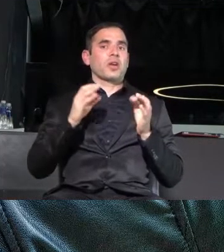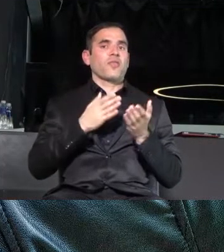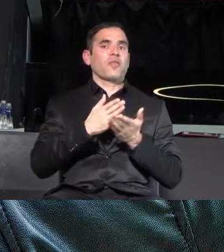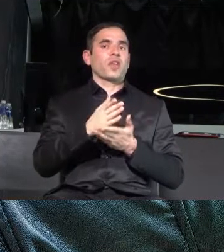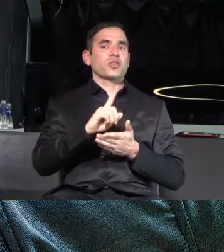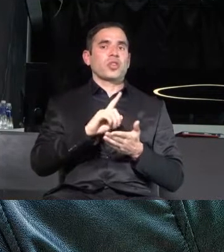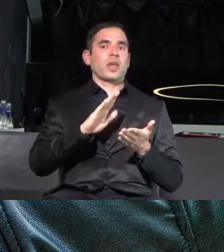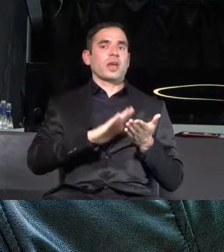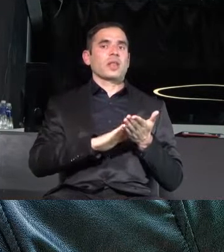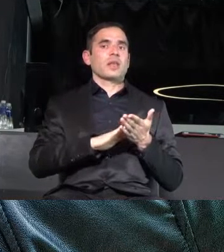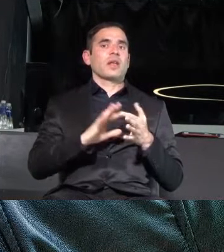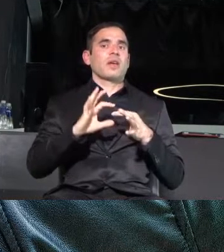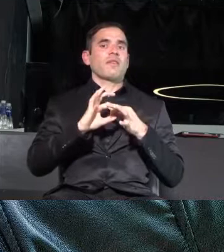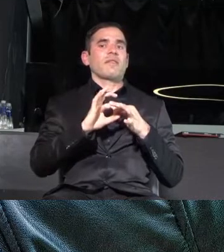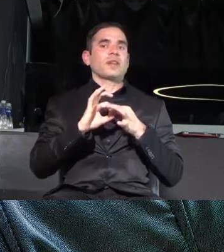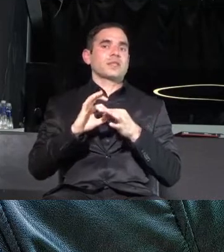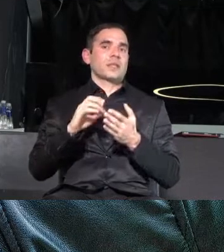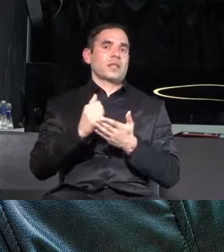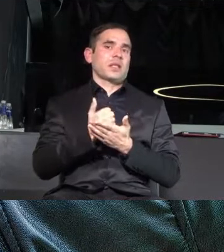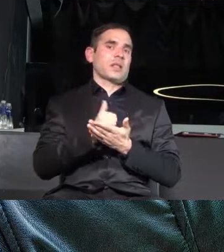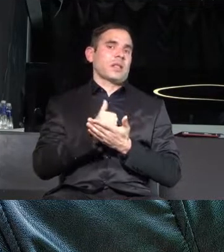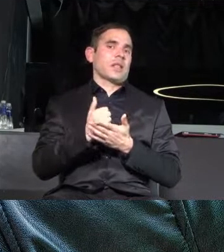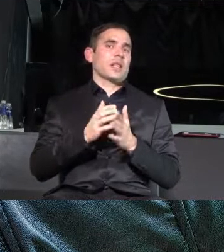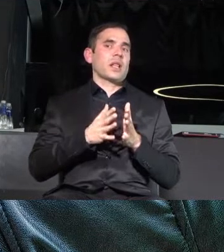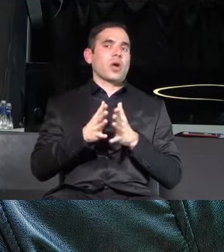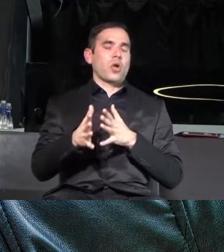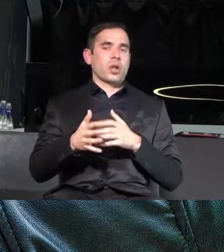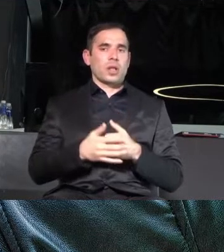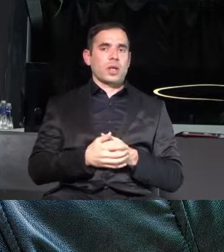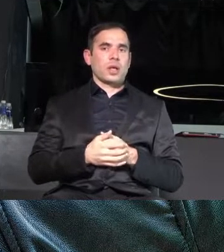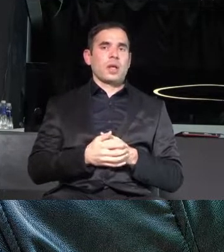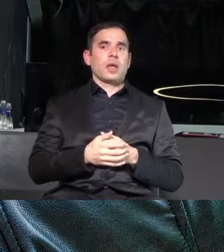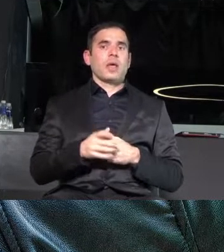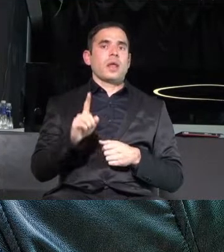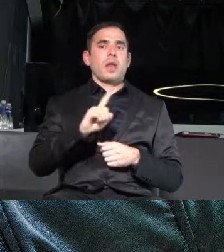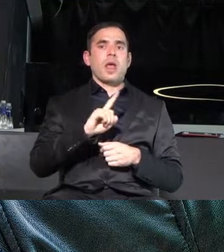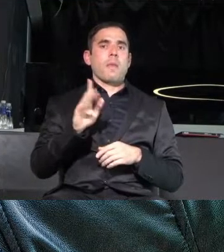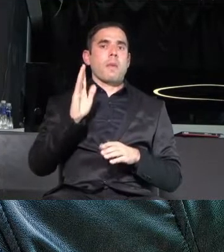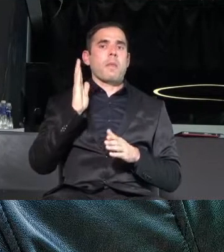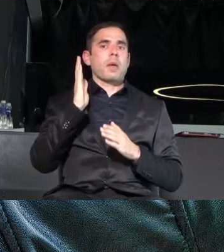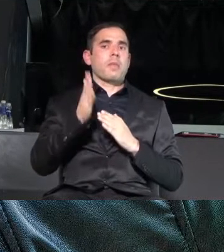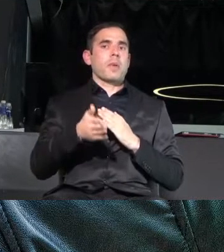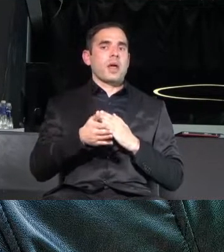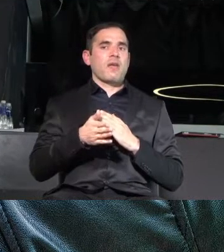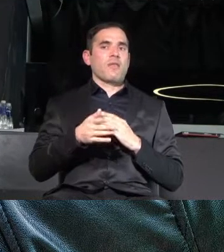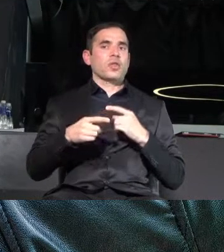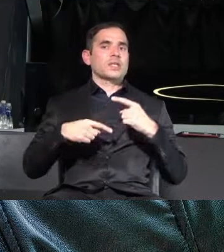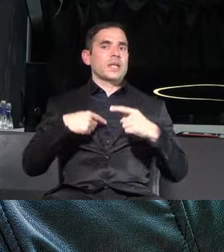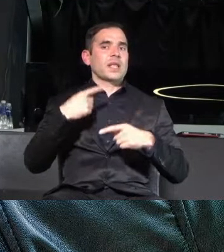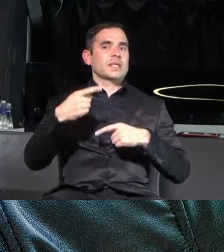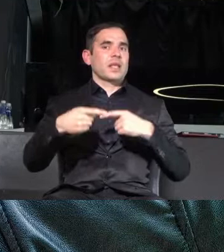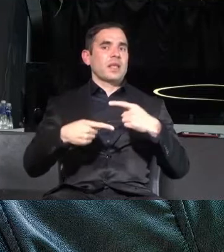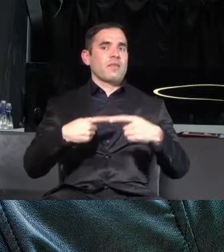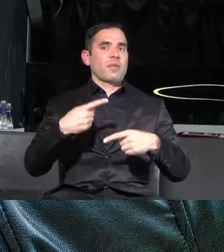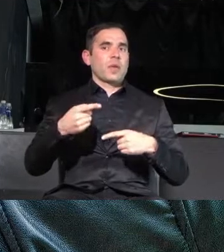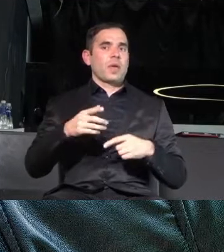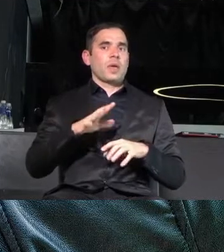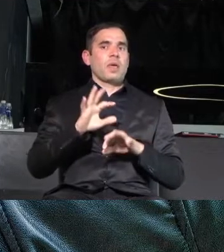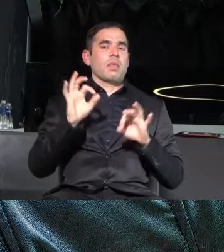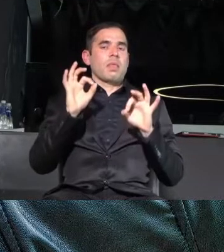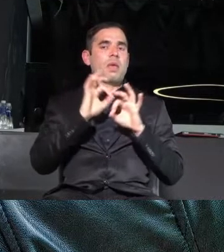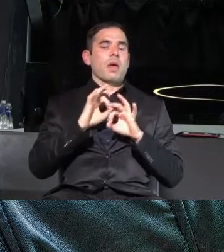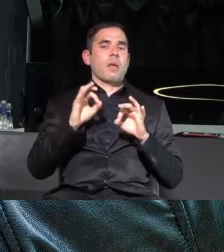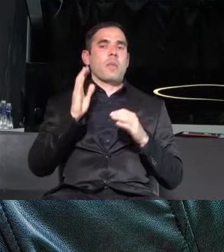гарантира връзките на лъгбата и хората. Ние нямаме право да се наследяваме. Нямаме